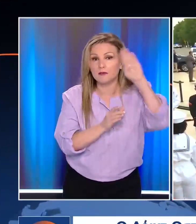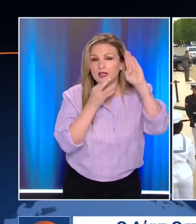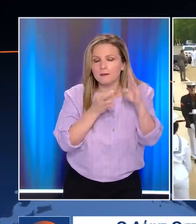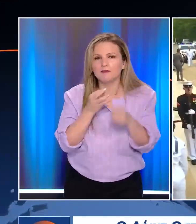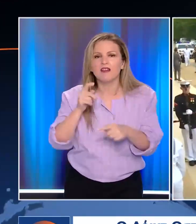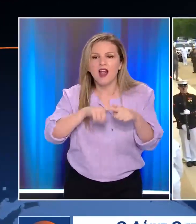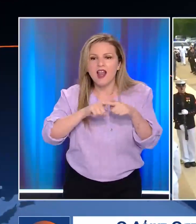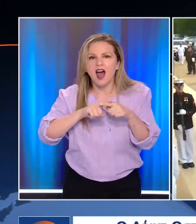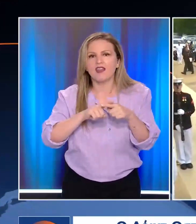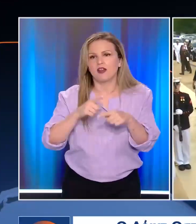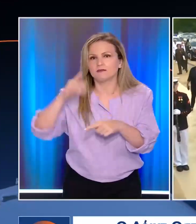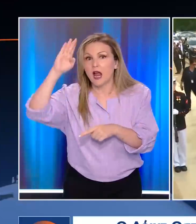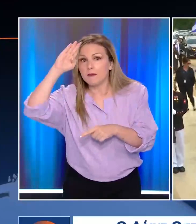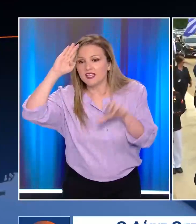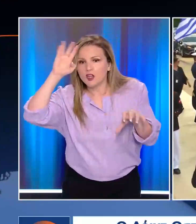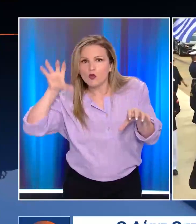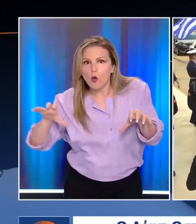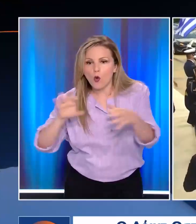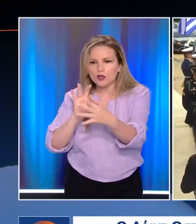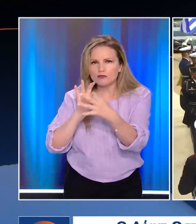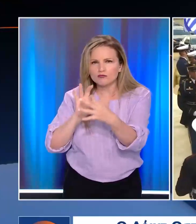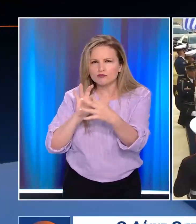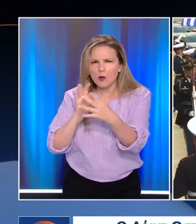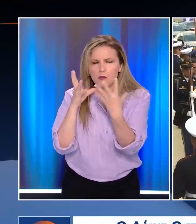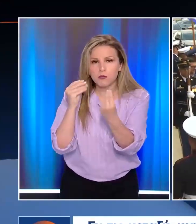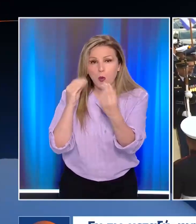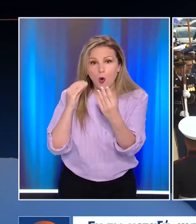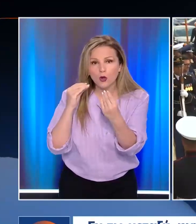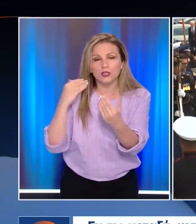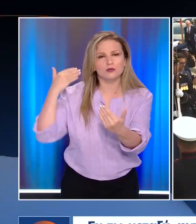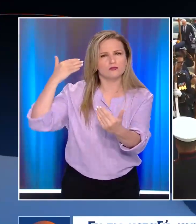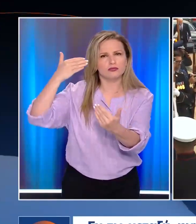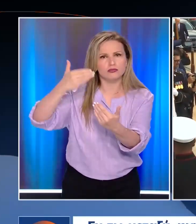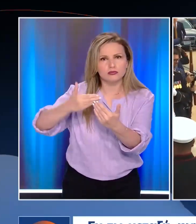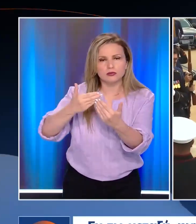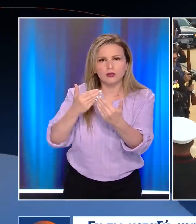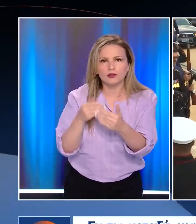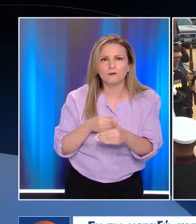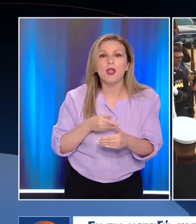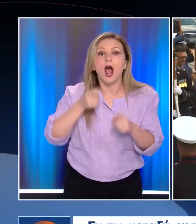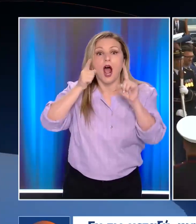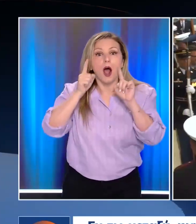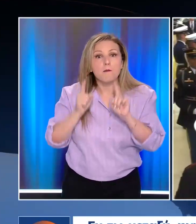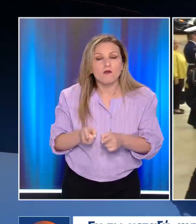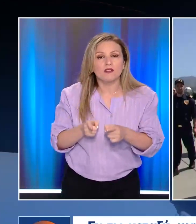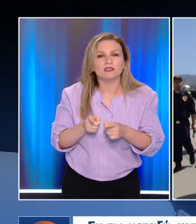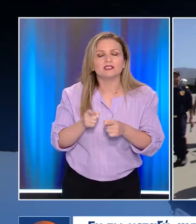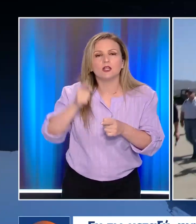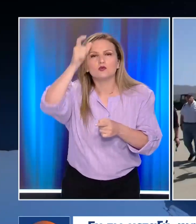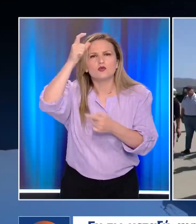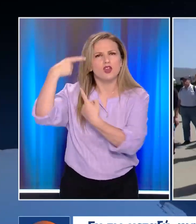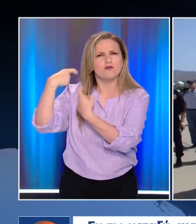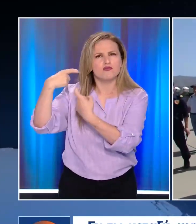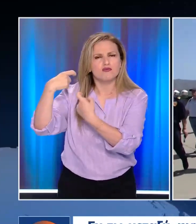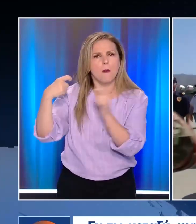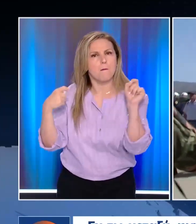σχέσεις Ελλάδας-ΠΑ ισχυρές όσο ποτέ. Εντωμεταξύ η χειρό μήνυμα αποφασιστικότητας απέναντι στις τουρκικές